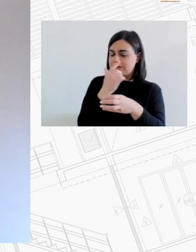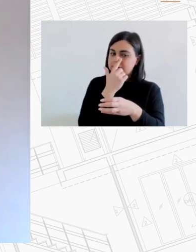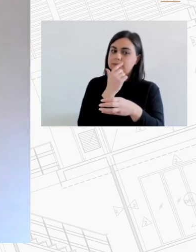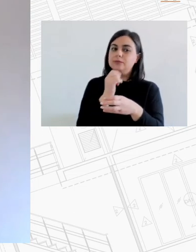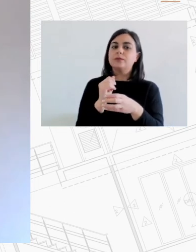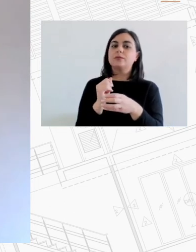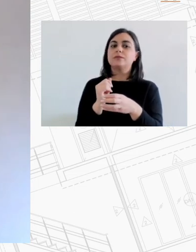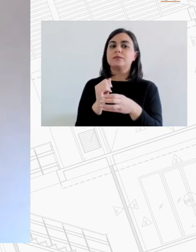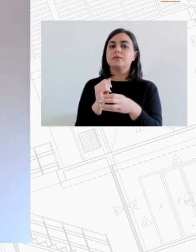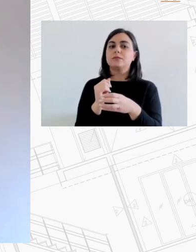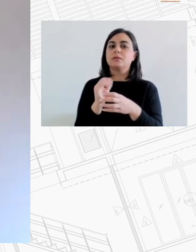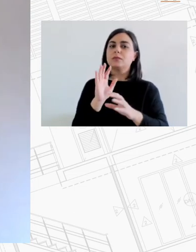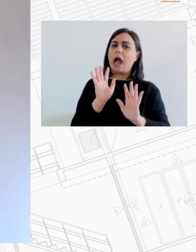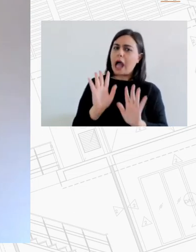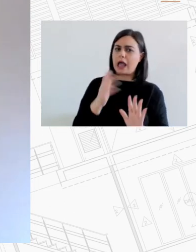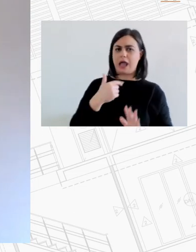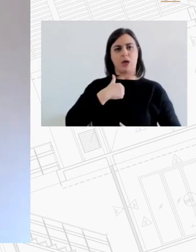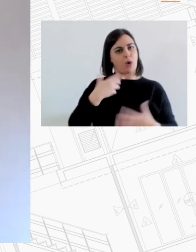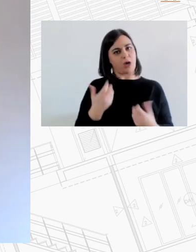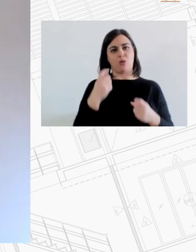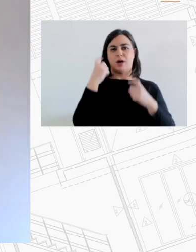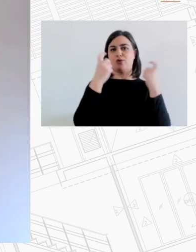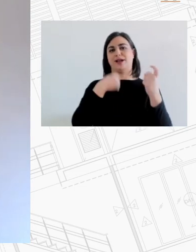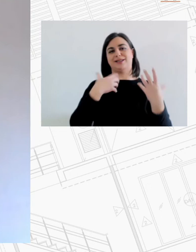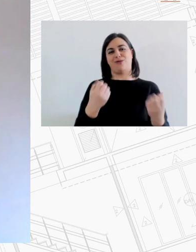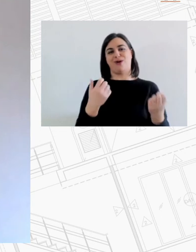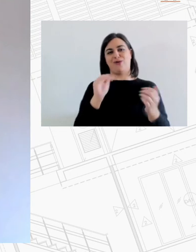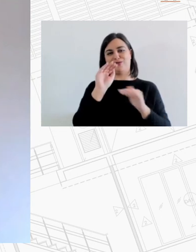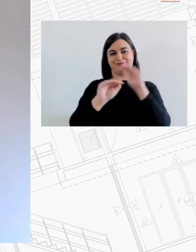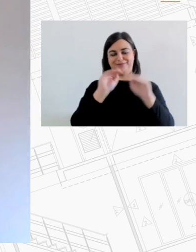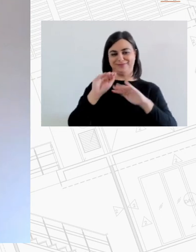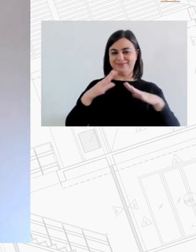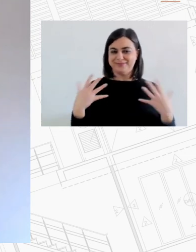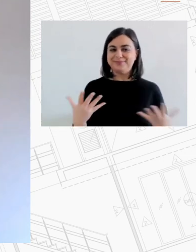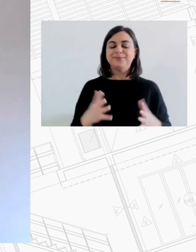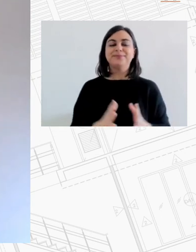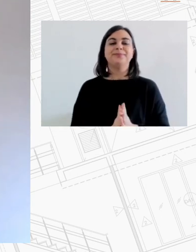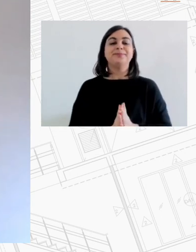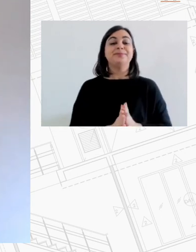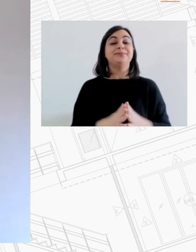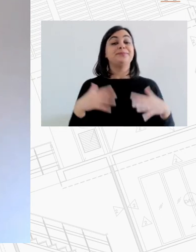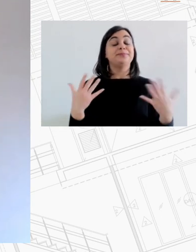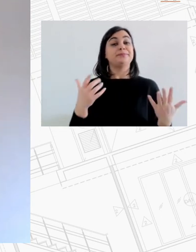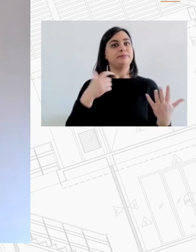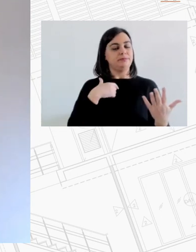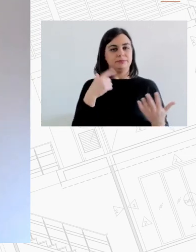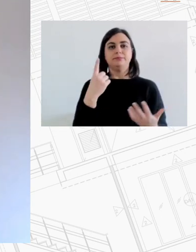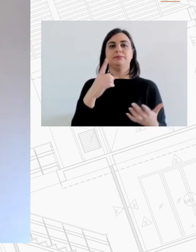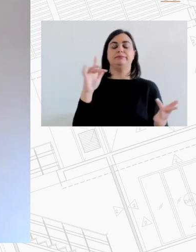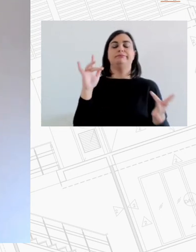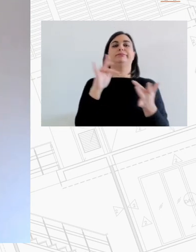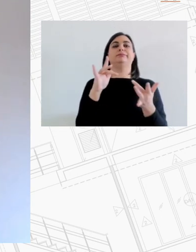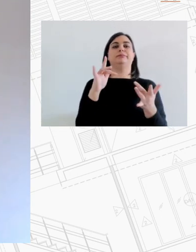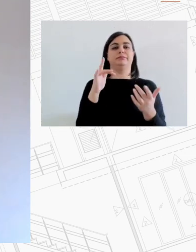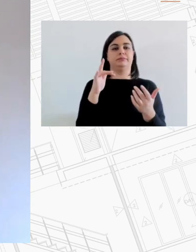έχω κάποιες ερωτήσεις εγώ όμως Καταρχάς υπάρχει ένα εντυπωσιακό παράδοξο για μένα το γεγονός ότι δεν